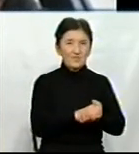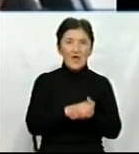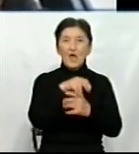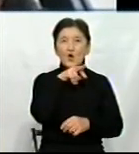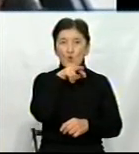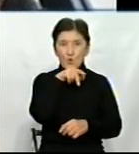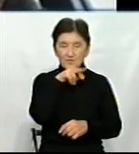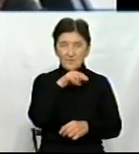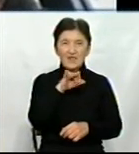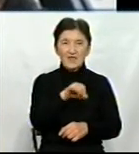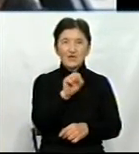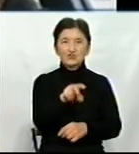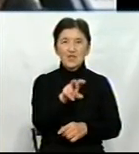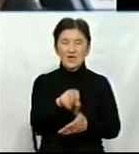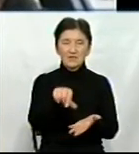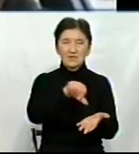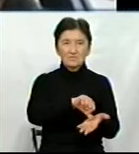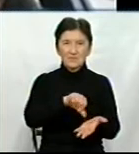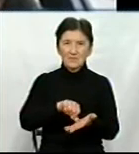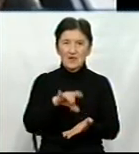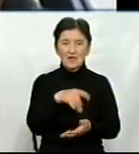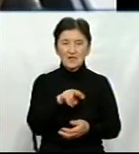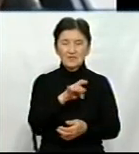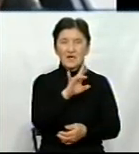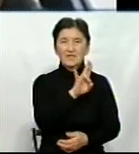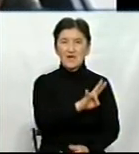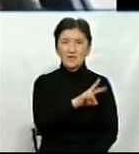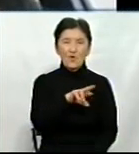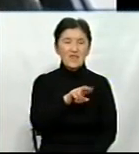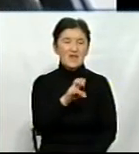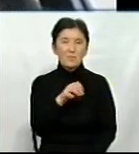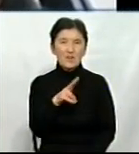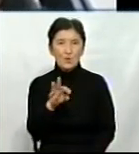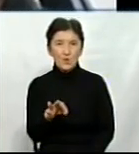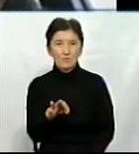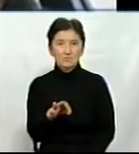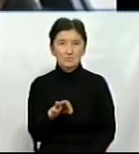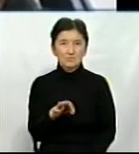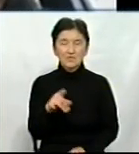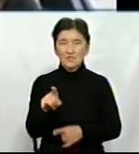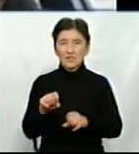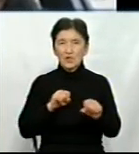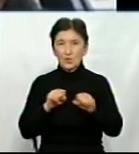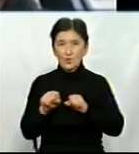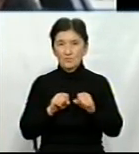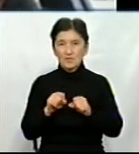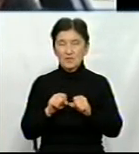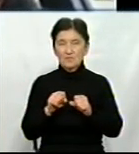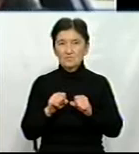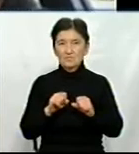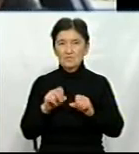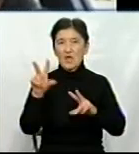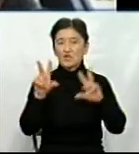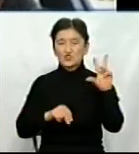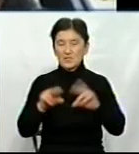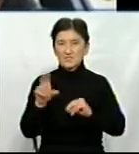та член громадської ради Держпростпоживслужби Наталія Якименко, керівник агропідприємства «Шанс»